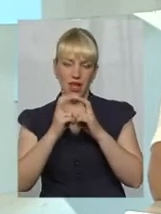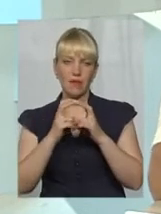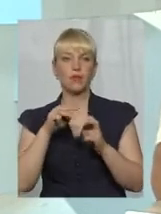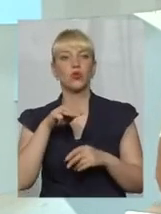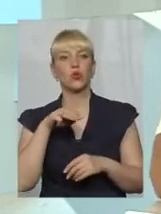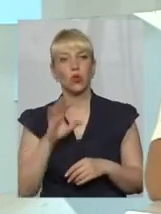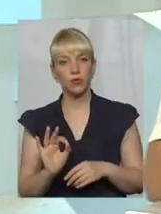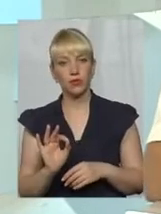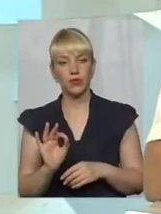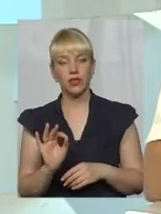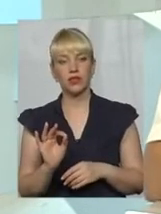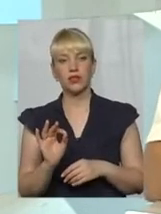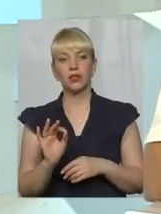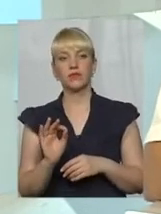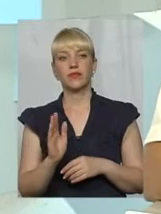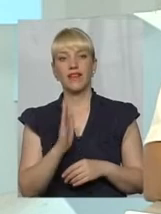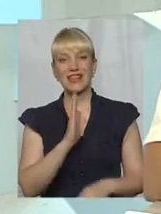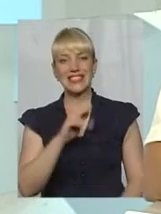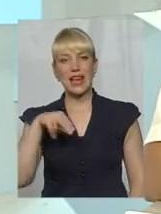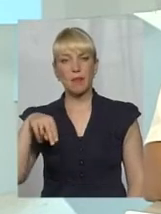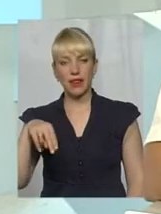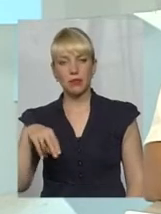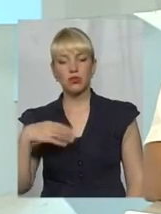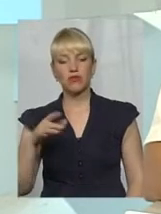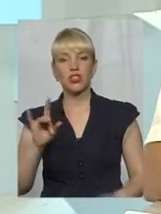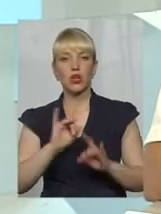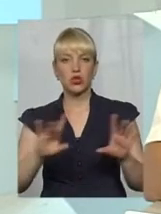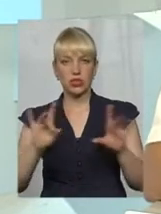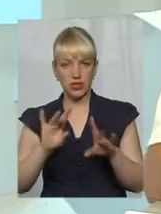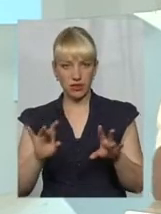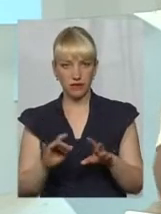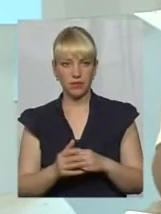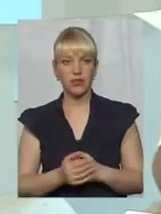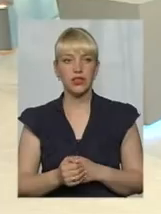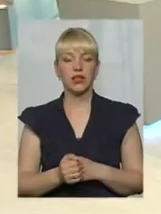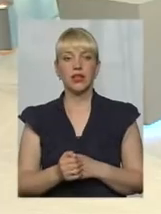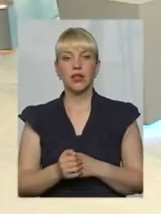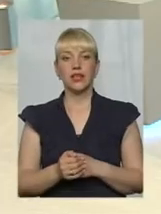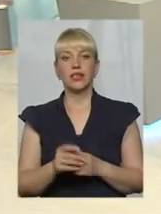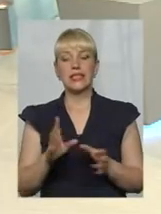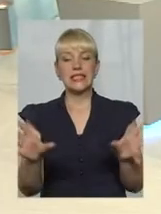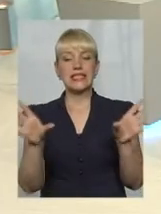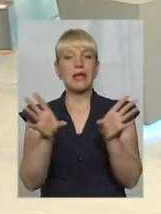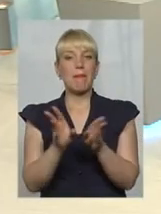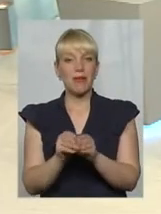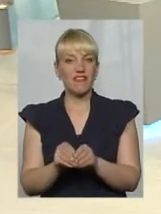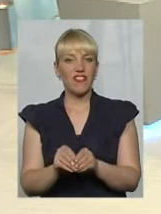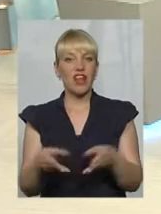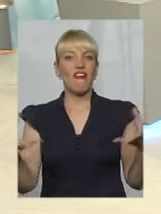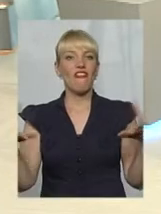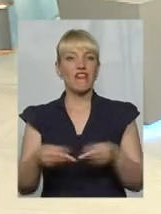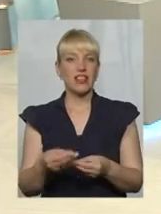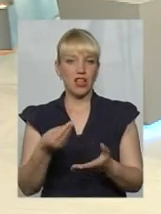то Василь Пилипович озвучив ситуацію. Тобто... Та співфінансування, так. Це буде співфінансування.